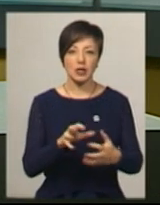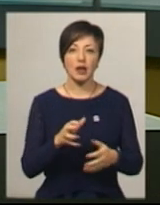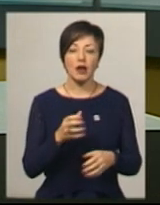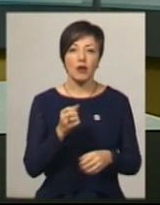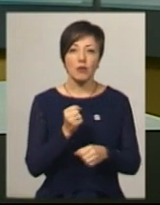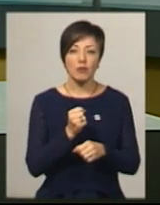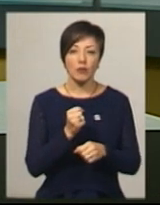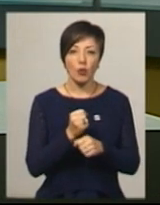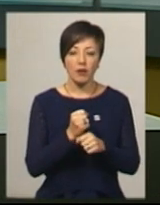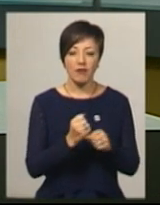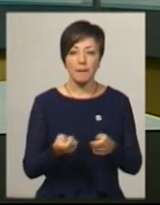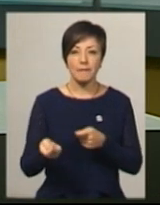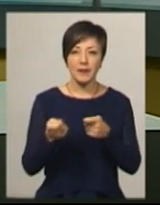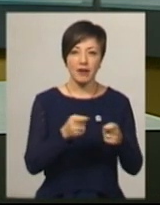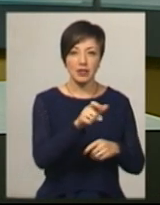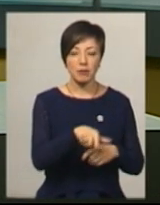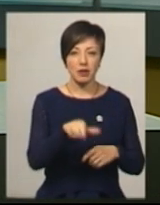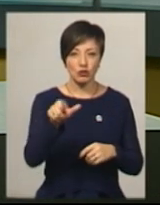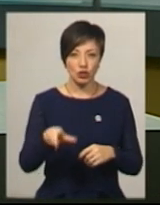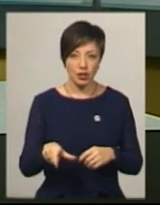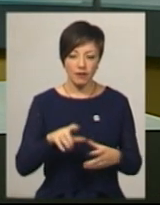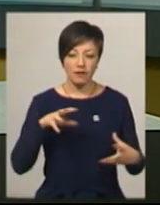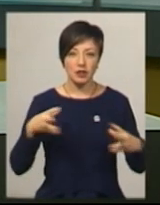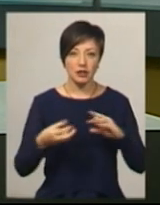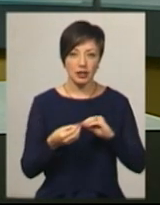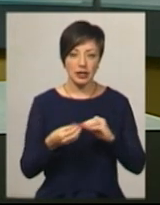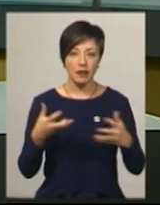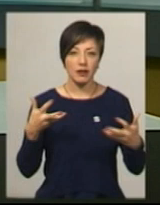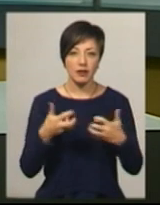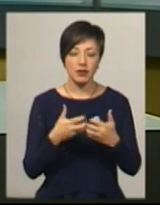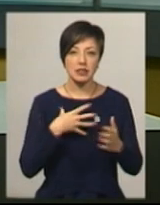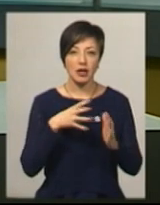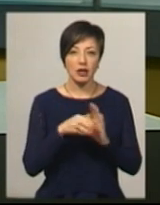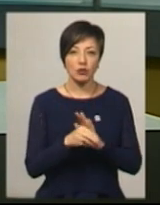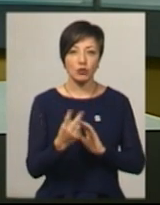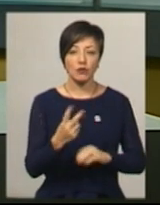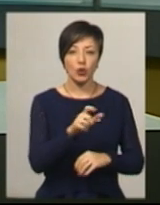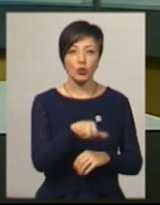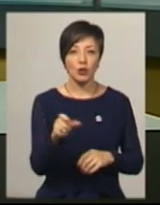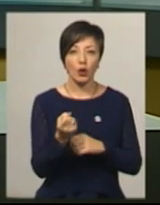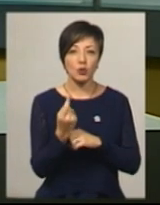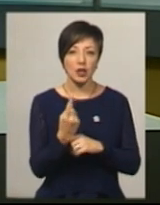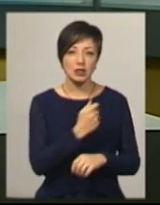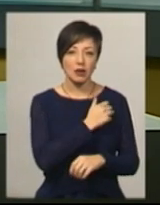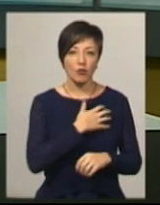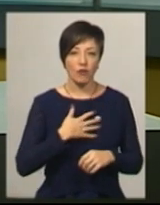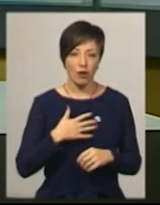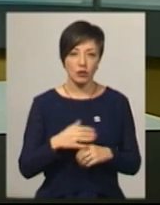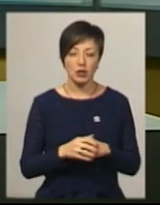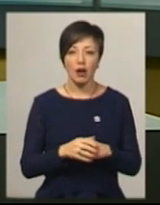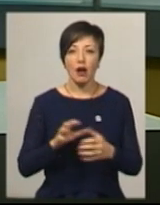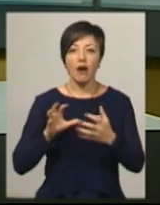який здійснював регулярне перевезення пасажирів. Внаслідок ДТП загинуло двоє людей та одинадцятеро травмувалося.